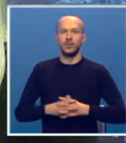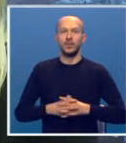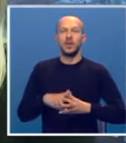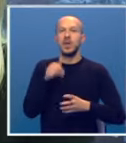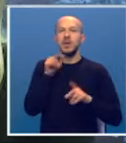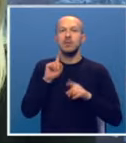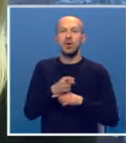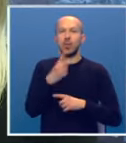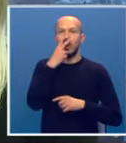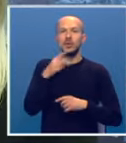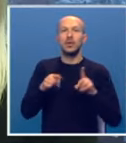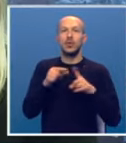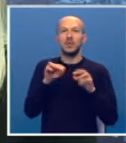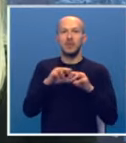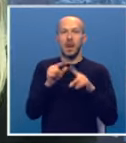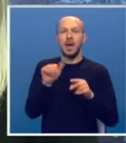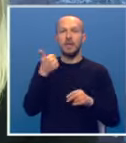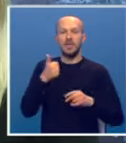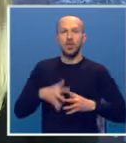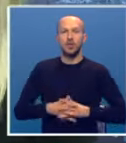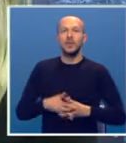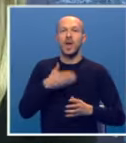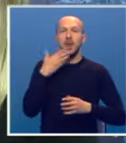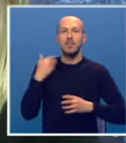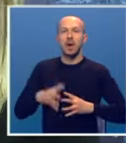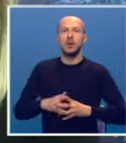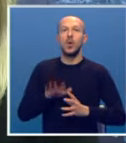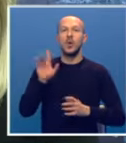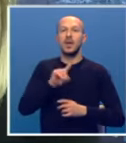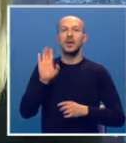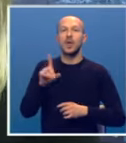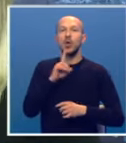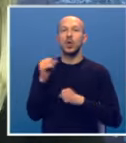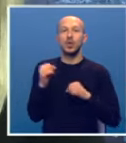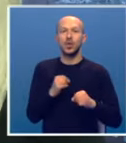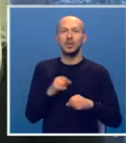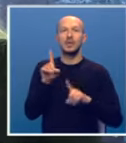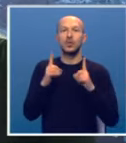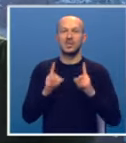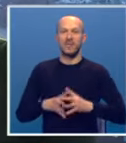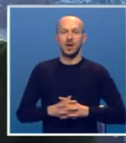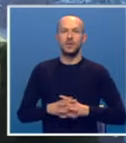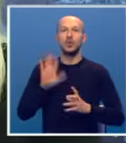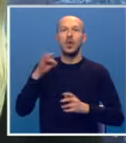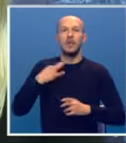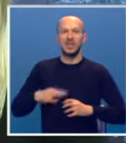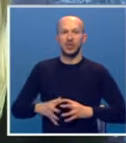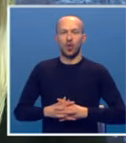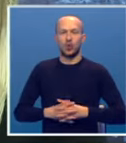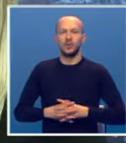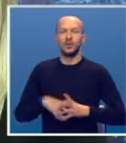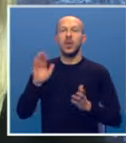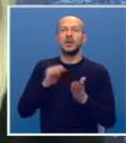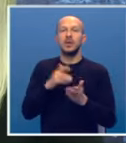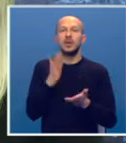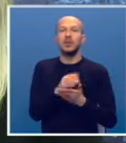kako da moramo tu gledati neku principionalnost. Prvo, ona nije taj koji je donosilac nekog stava, to je predsjedništvo, ona